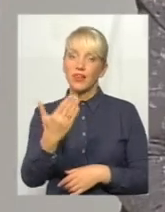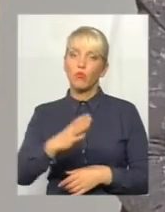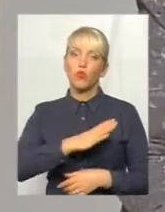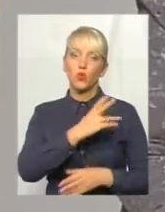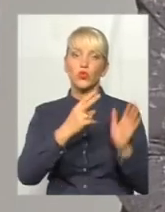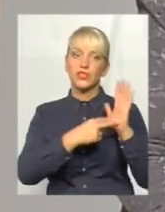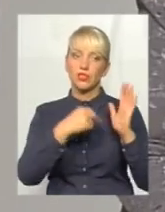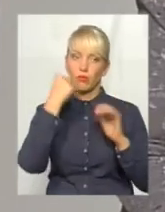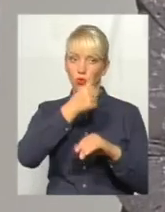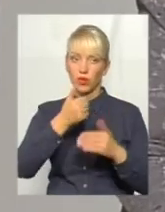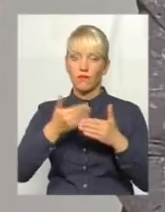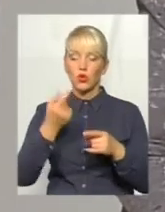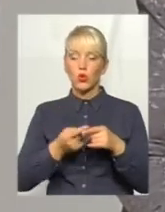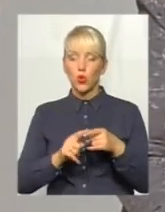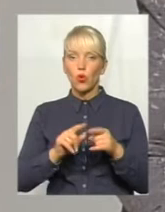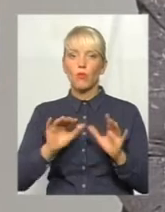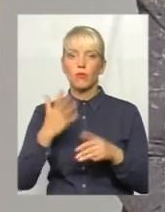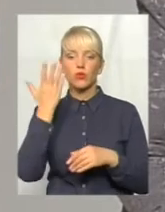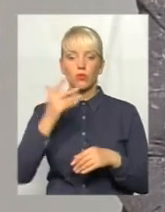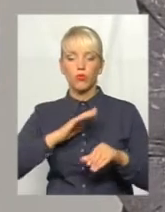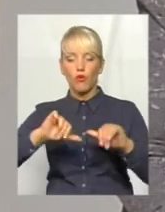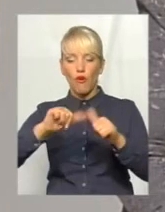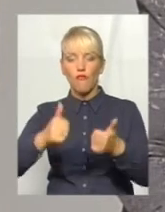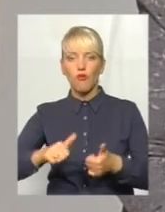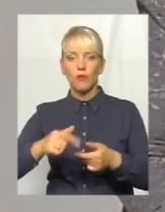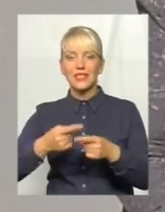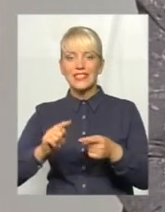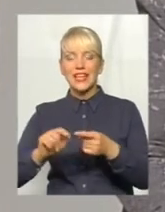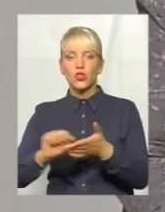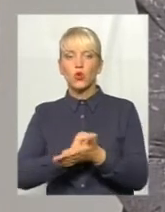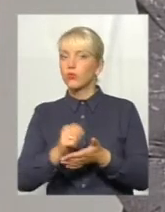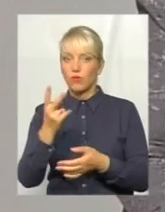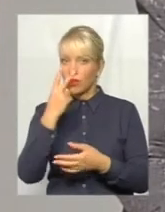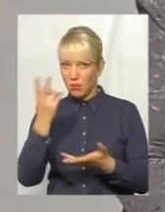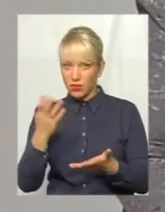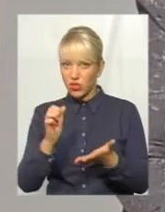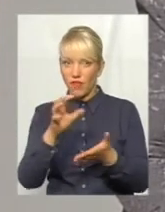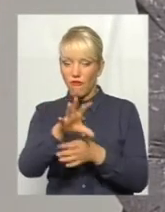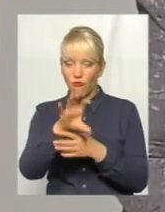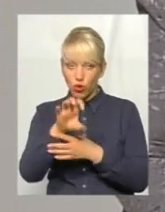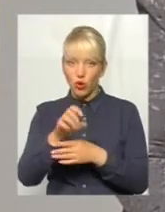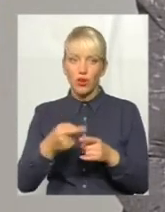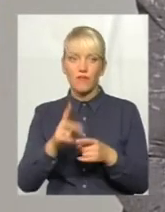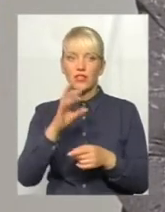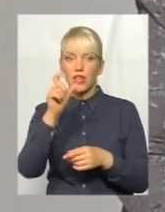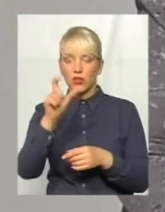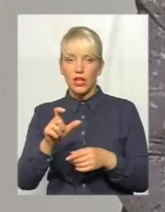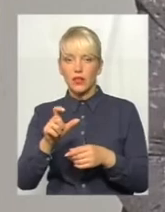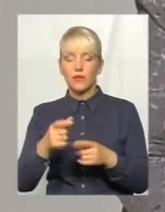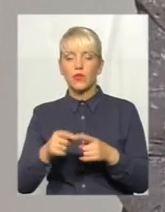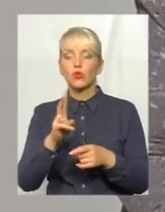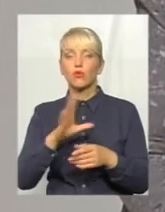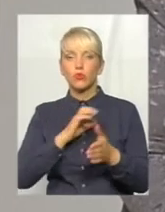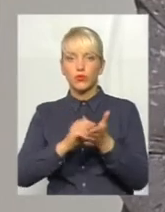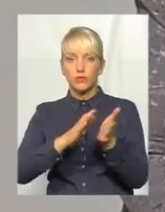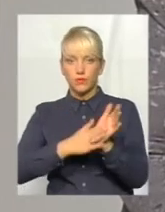від того моменту, коли був оформлений кредит, до того часу, що ви не бачили ні фотографії, ні особи, яка була у вас в базі даних банку, чому